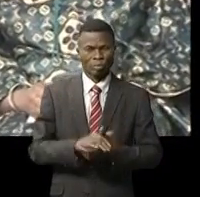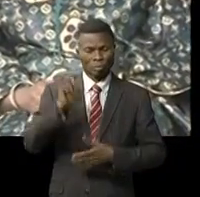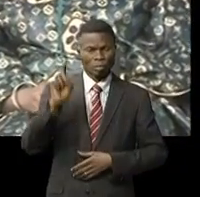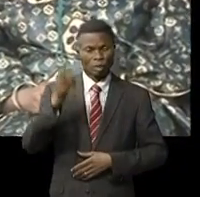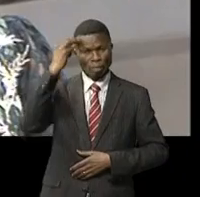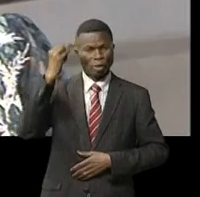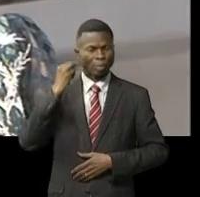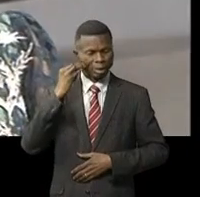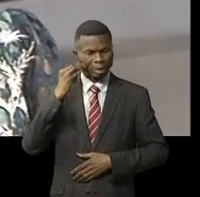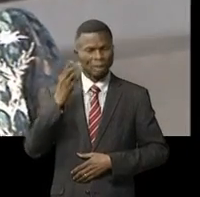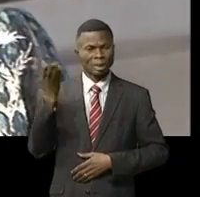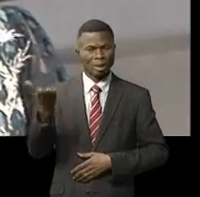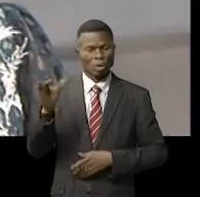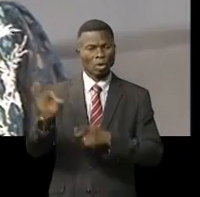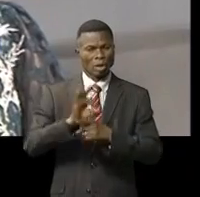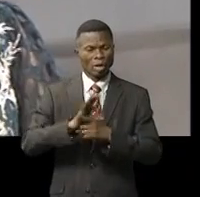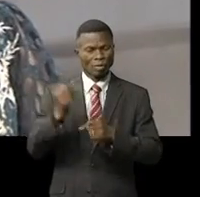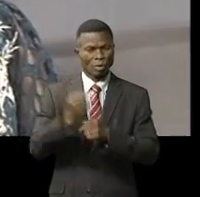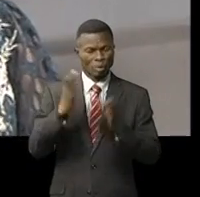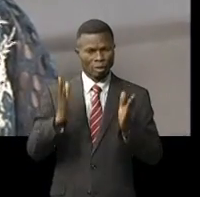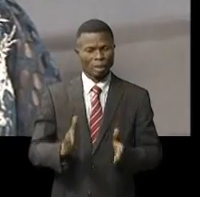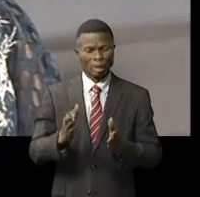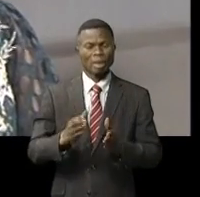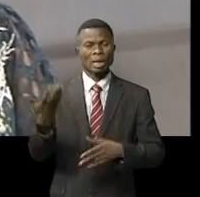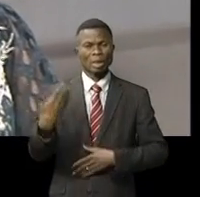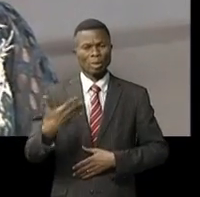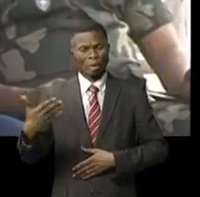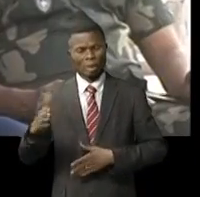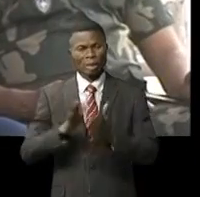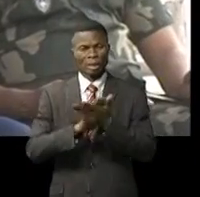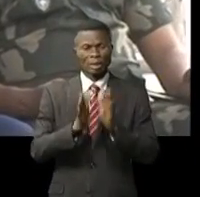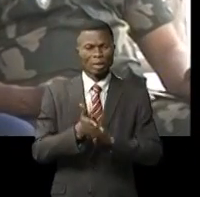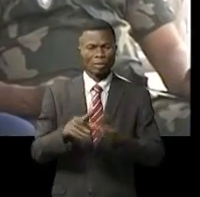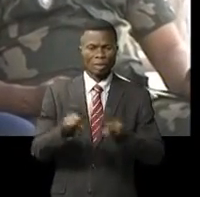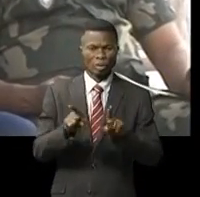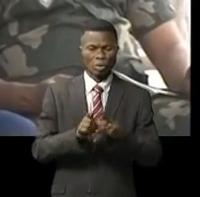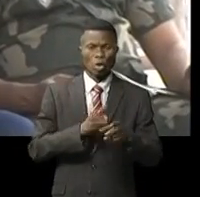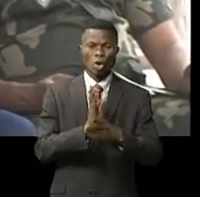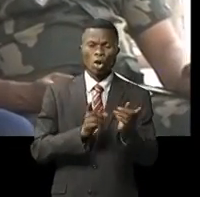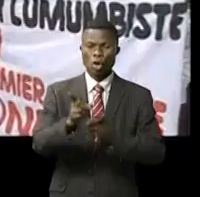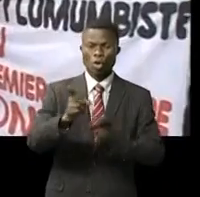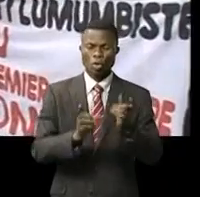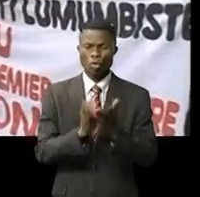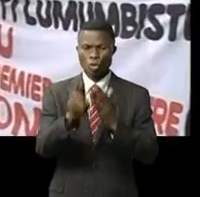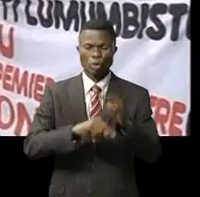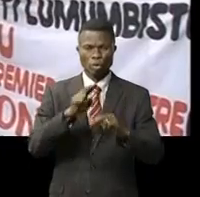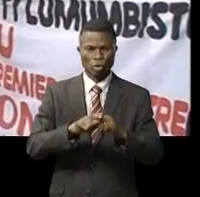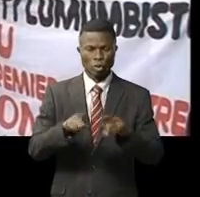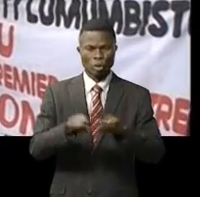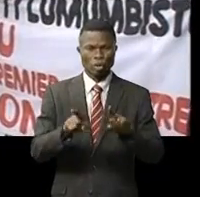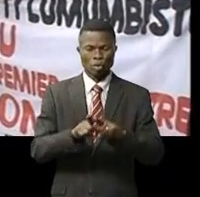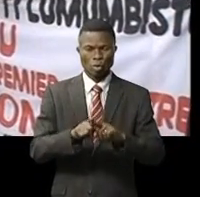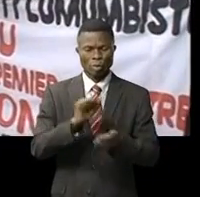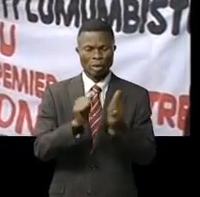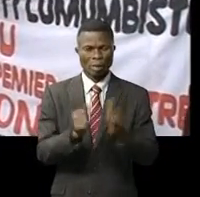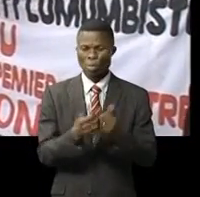ministre des tutelles est que la formation professionnelle et métier soit considérée comme une orientation normale et non plus comme un cycle